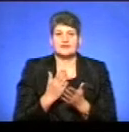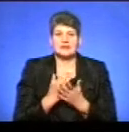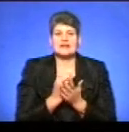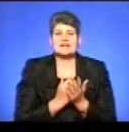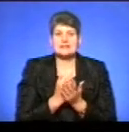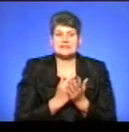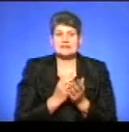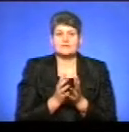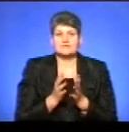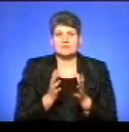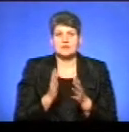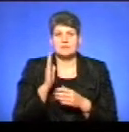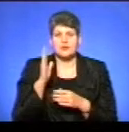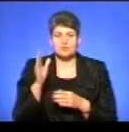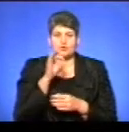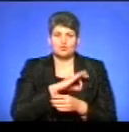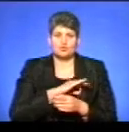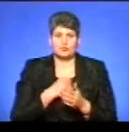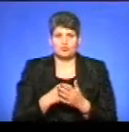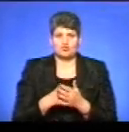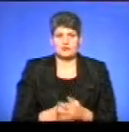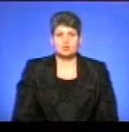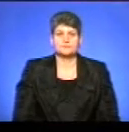резервом збільшення майбутніх доходів бюджету.